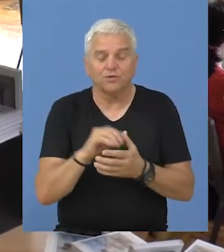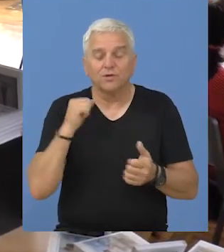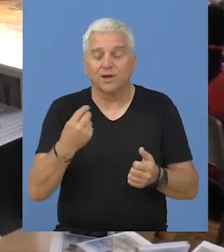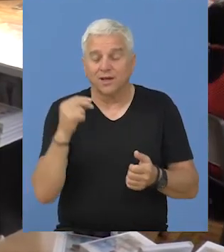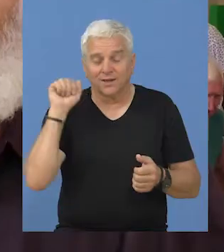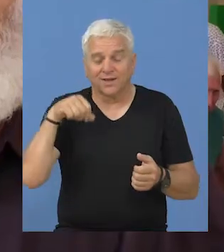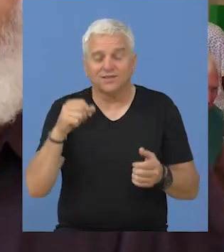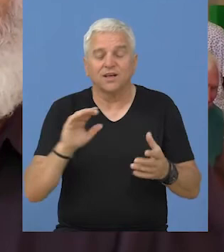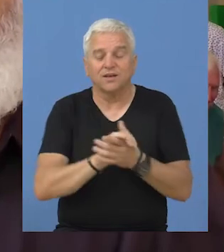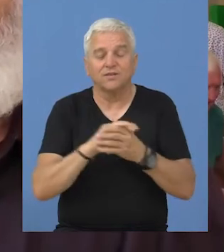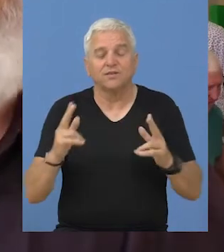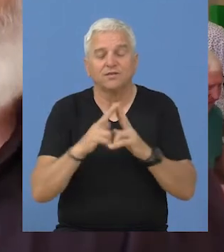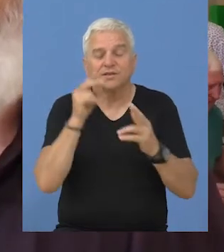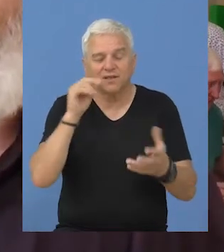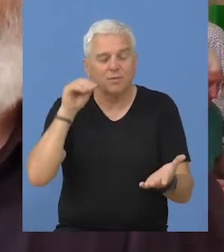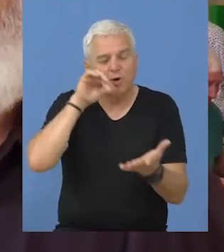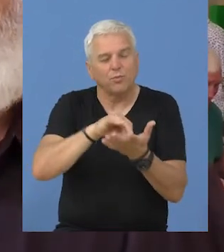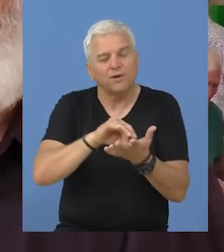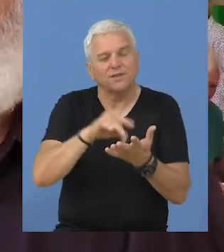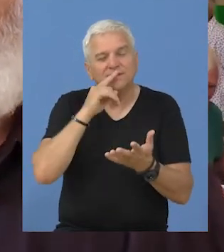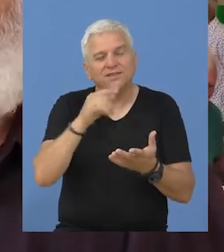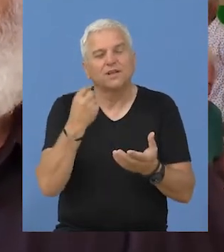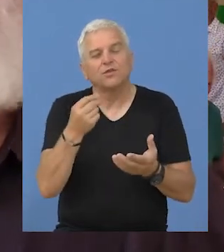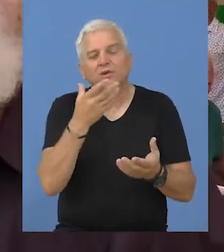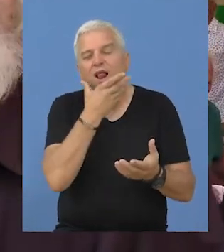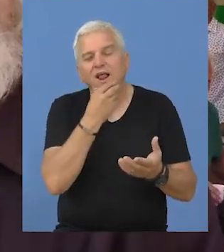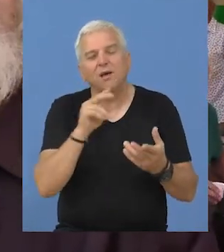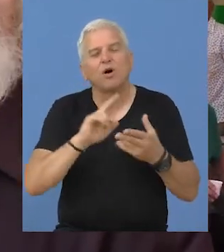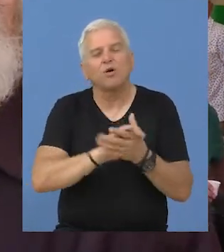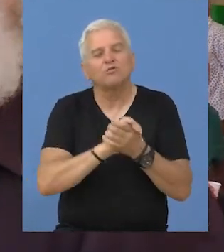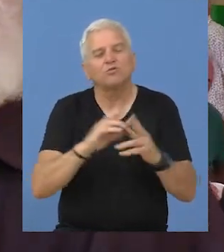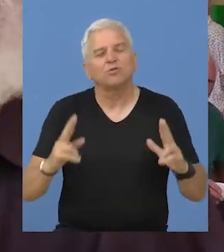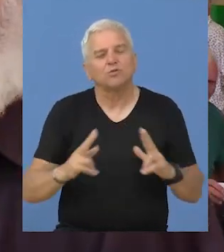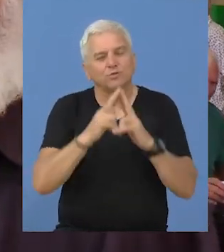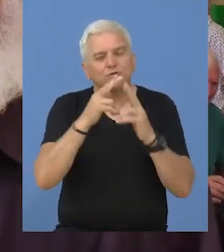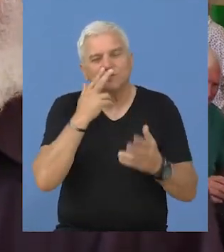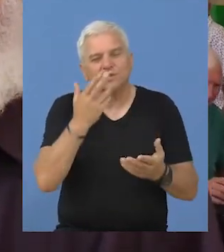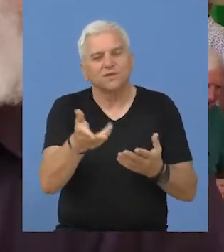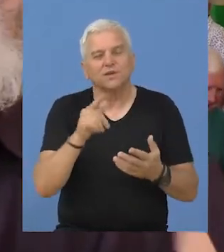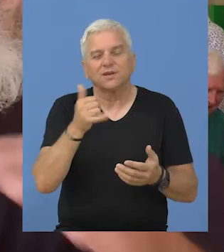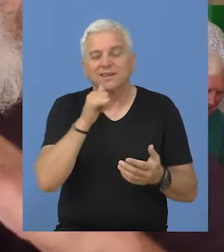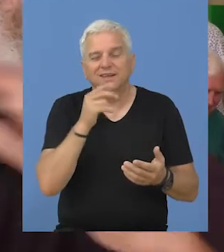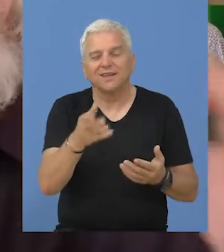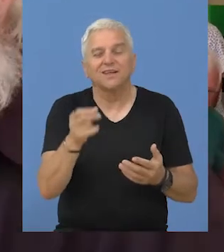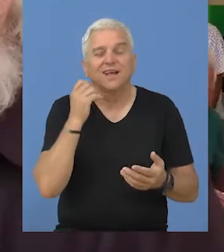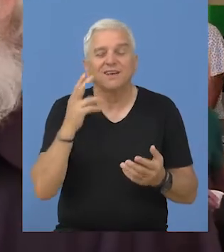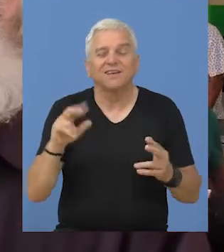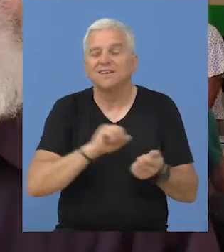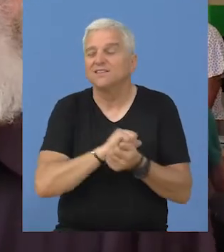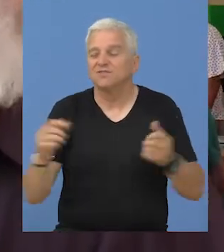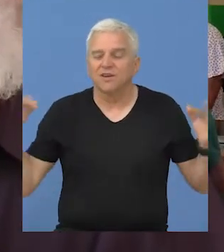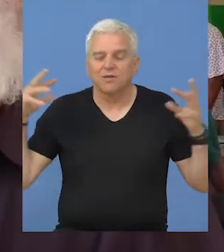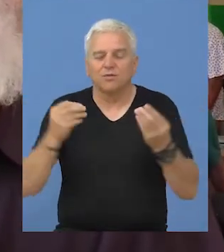družimo, treba akcentovati to druženje, a to druženje je kada se